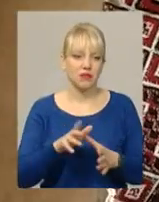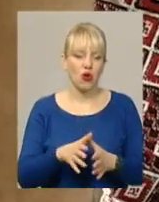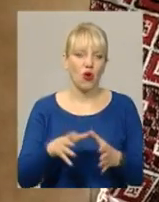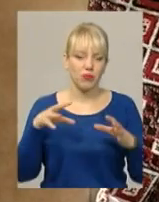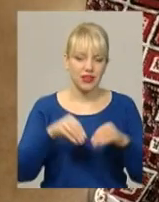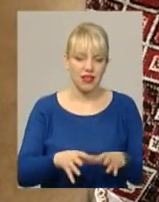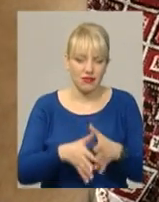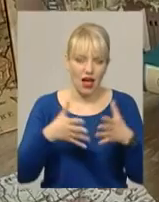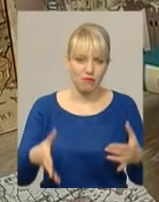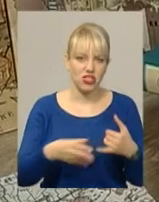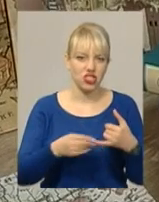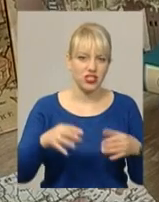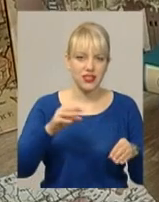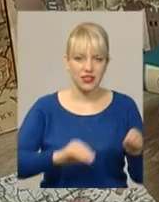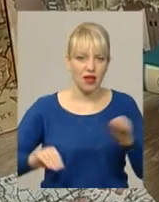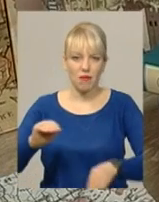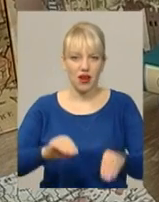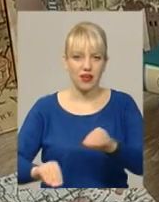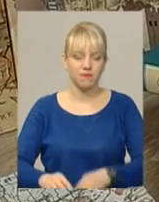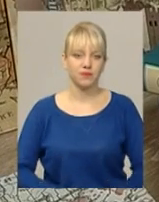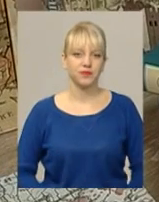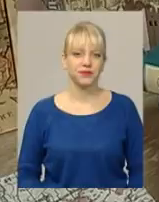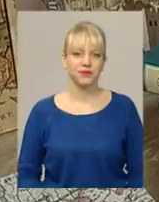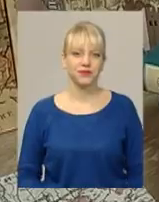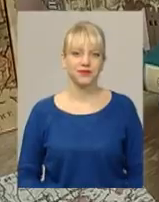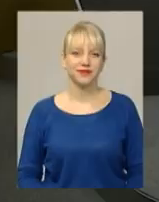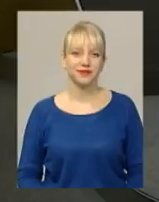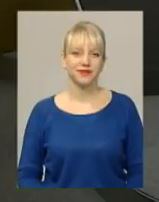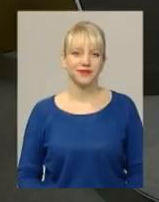українських земель. Ольга Нісмянова, Юрій Чорний, новини Поділля, Центр.